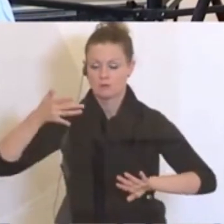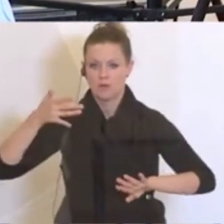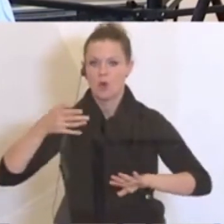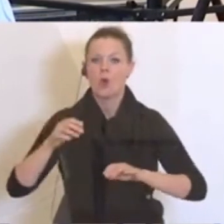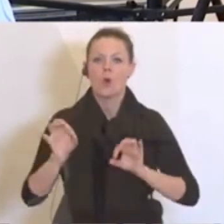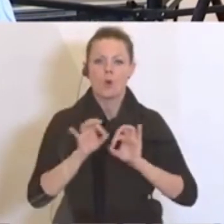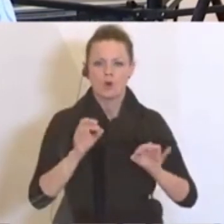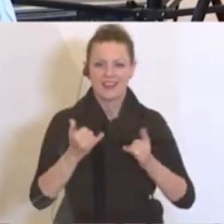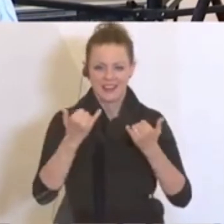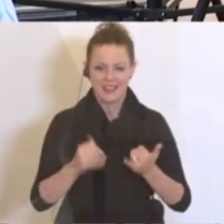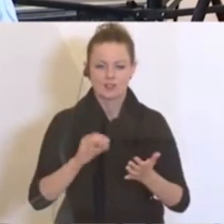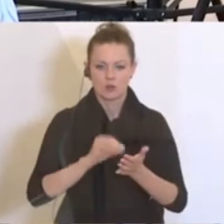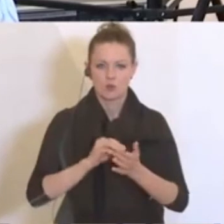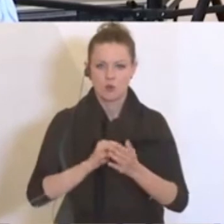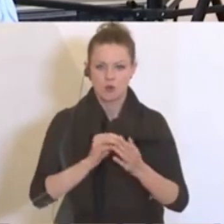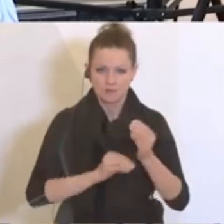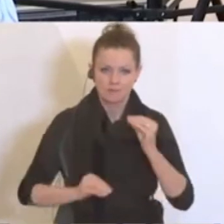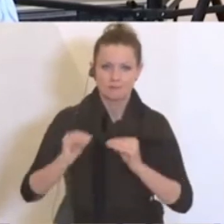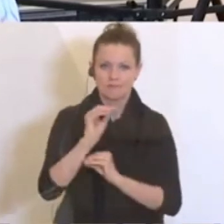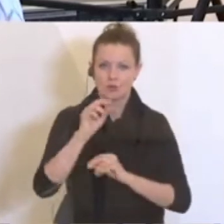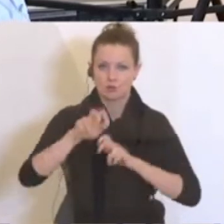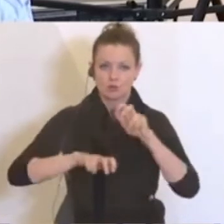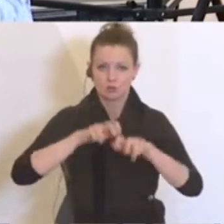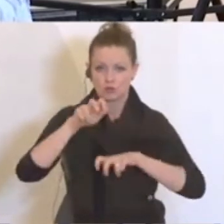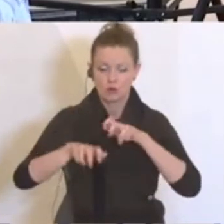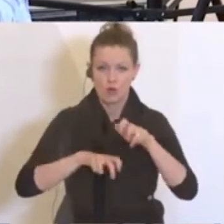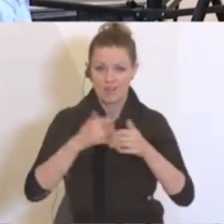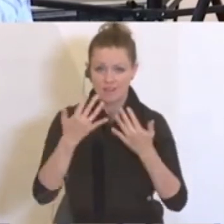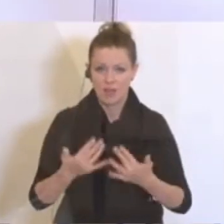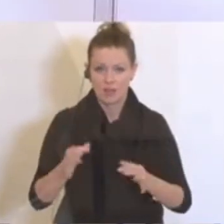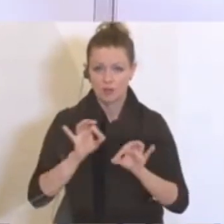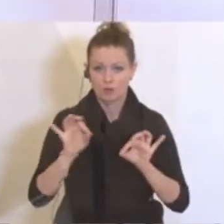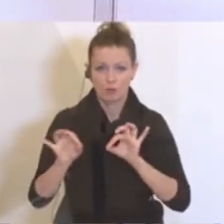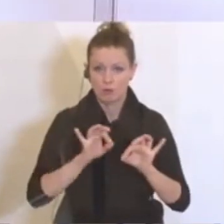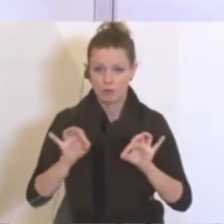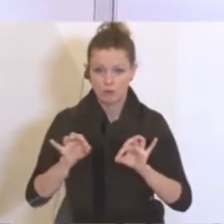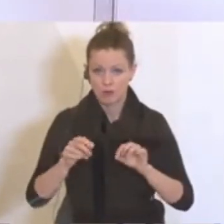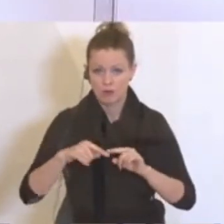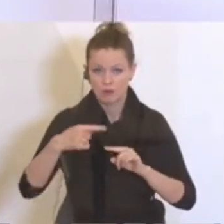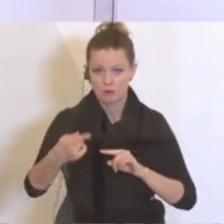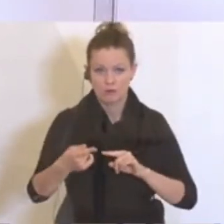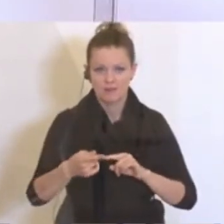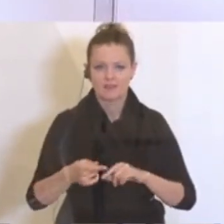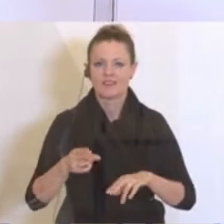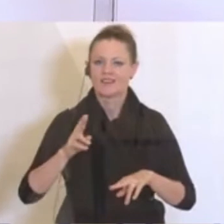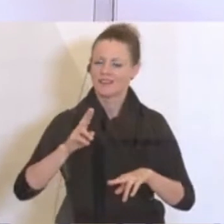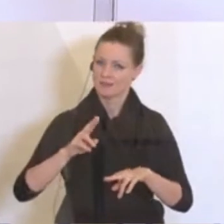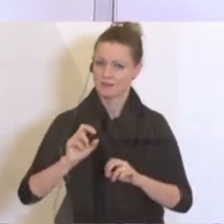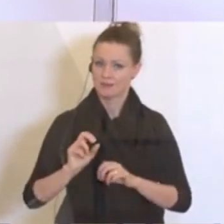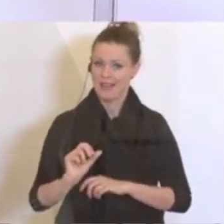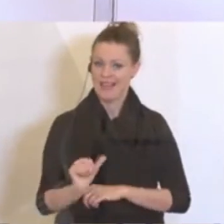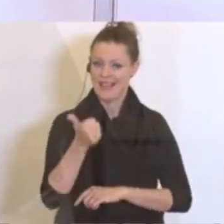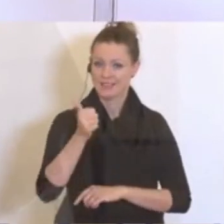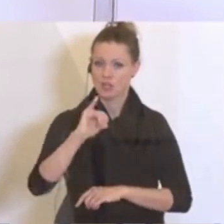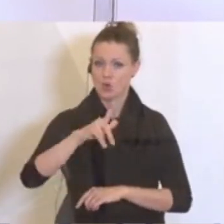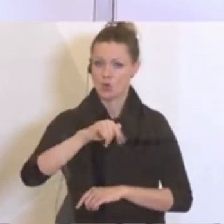die ersten Tage höhere und dann ab irgendwann die niedrigeren verrechnen? Das gilt mit dem Tag des Inkrafttretens und da ist der 1.